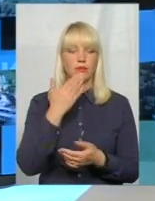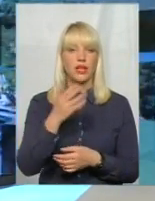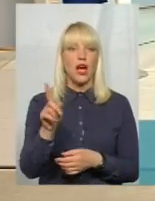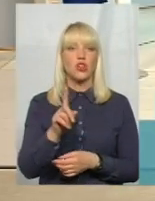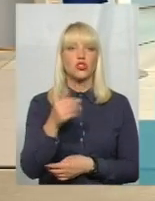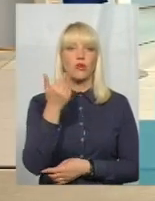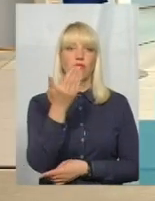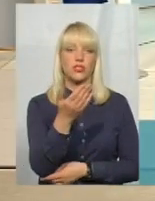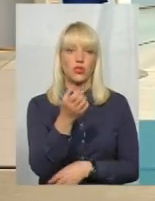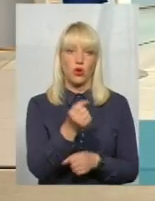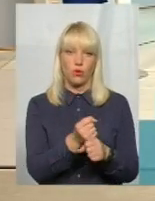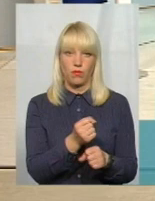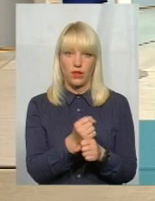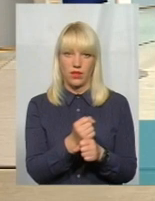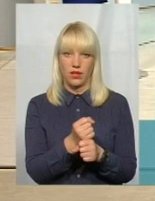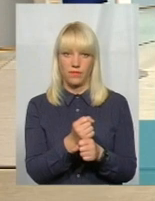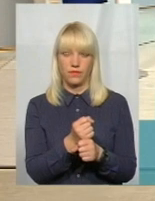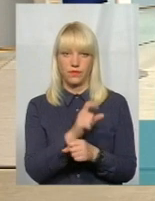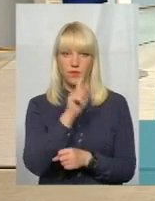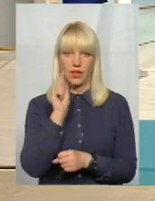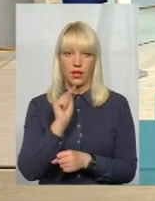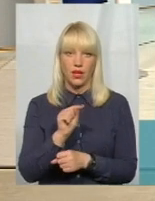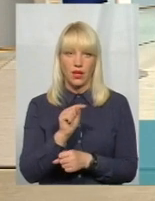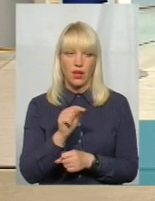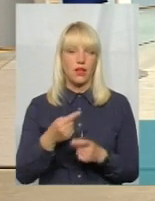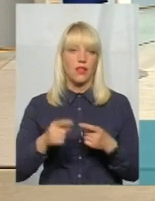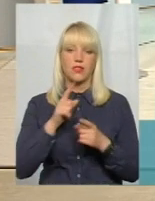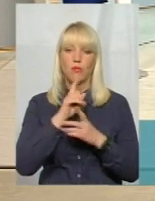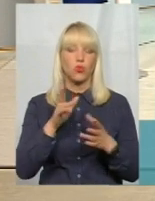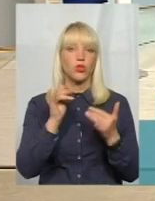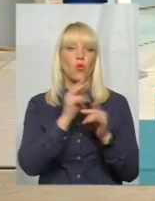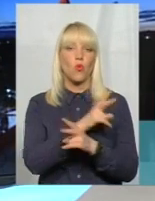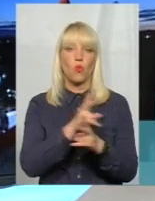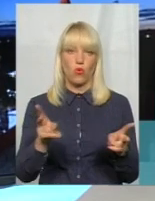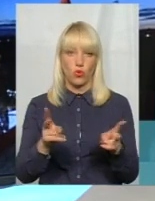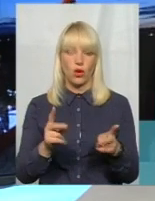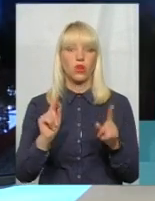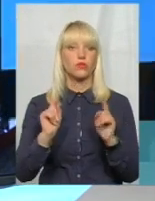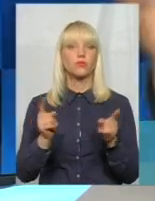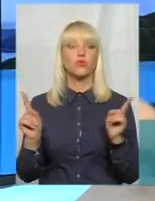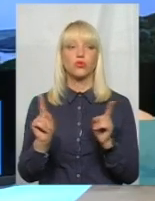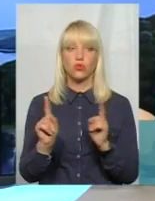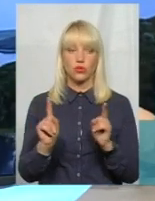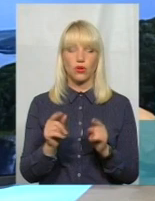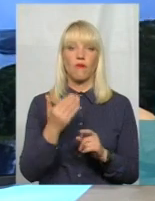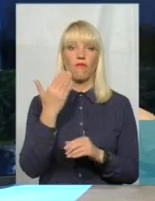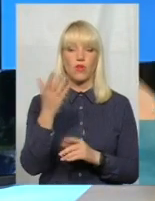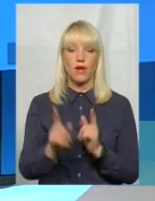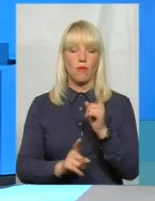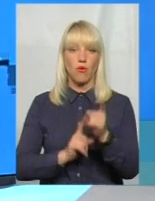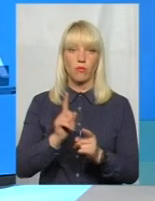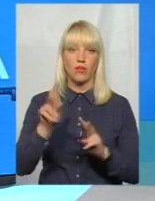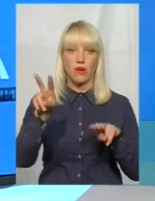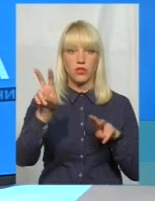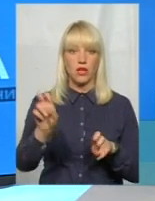зробили, я більш чим переконую, переважно не буде в кого. Тому що вони поміняють назву,